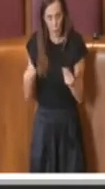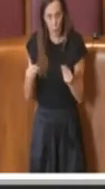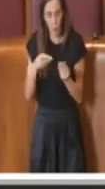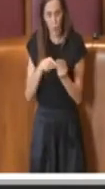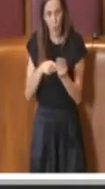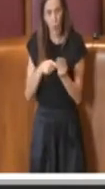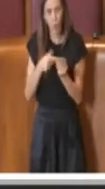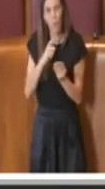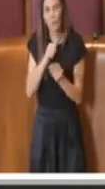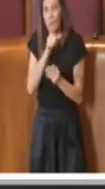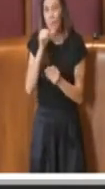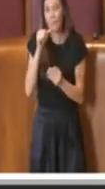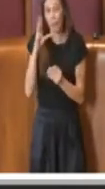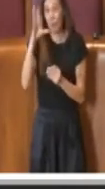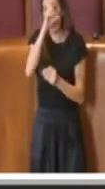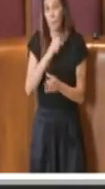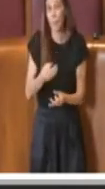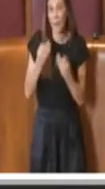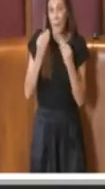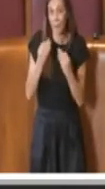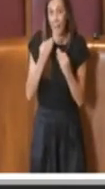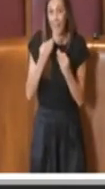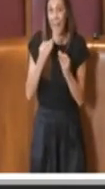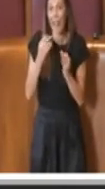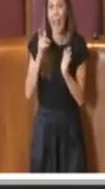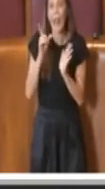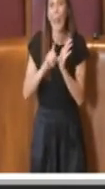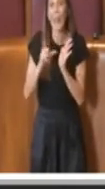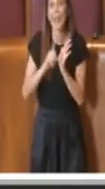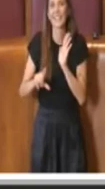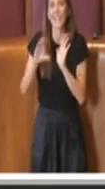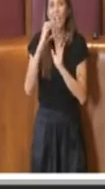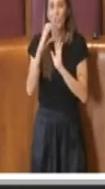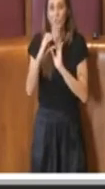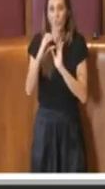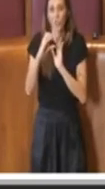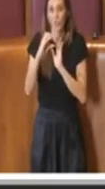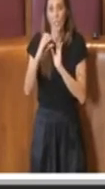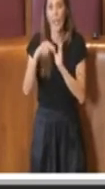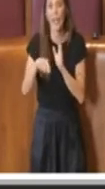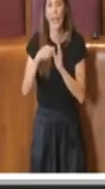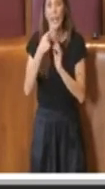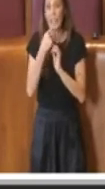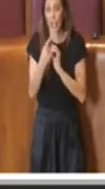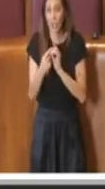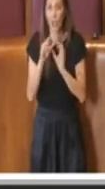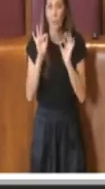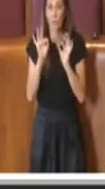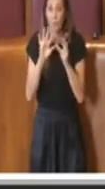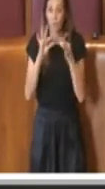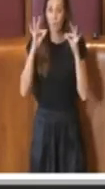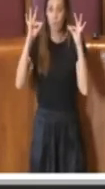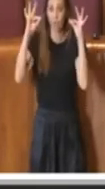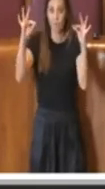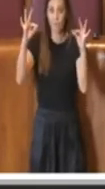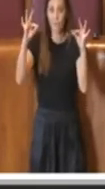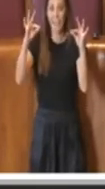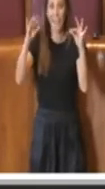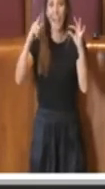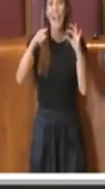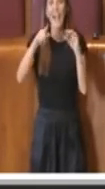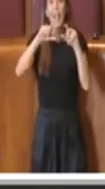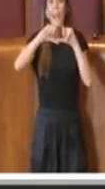passaggio, eccolo qua, la lettera C, è a quegli immobili degli istituti